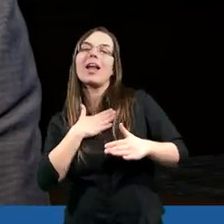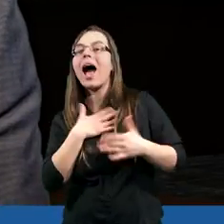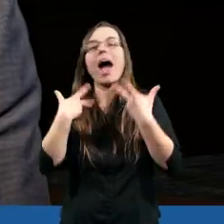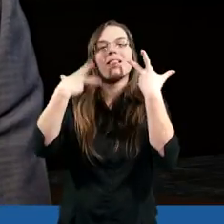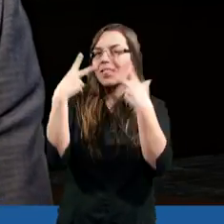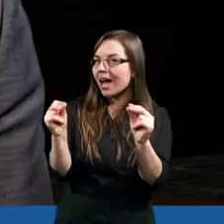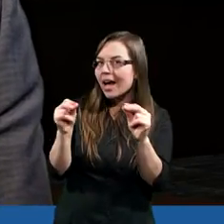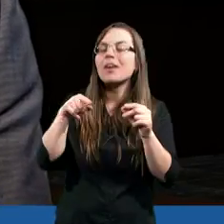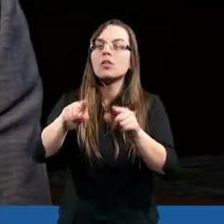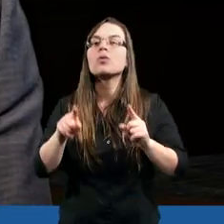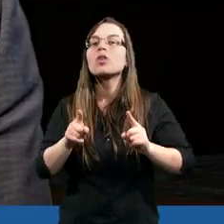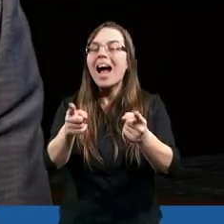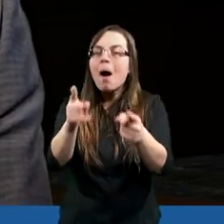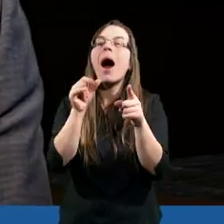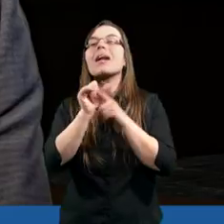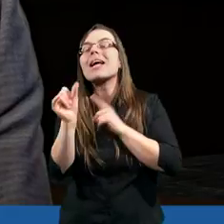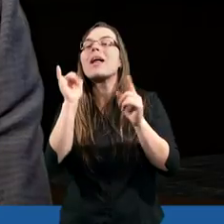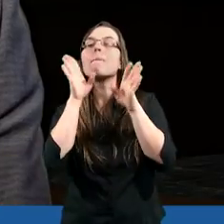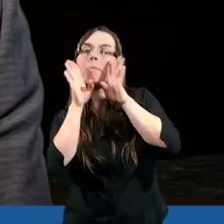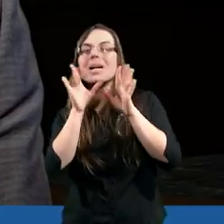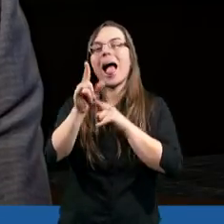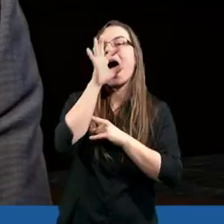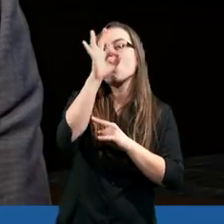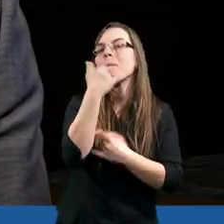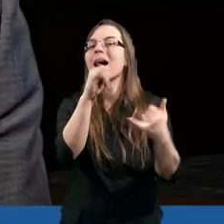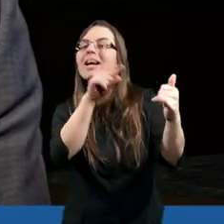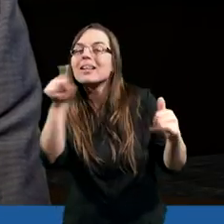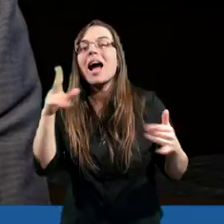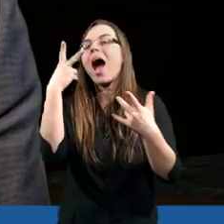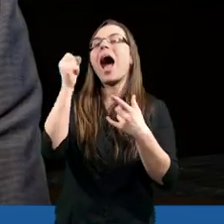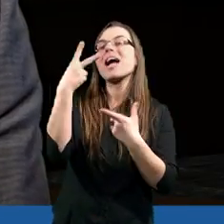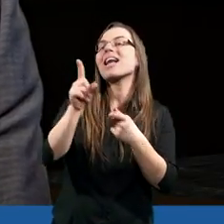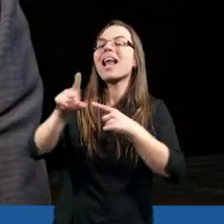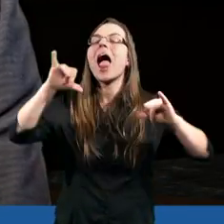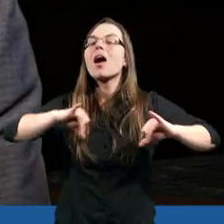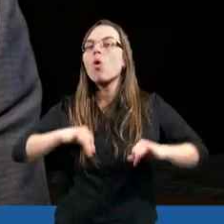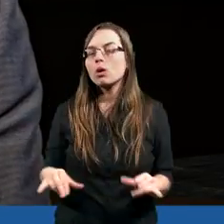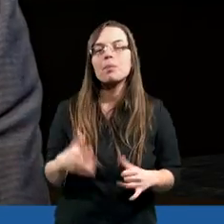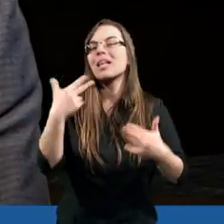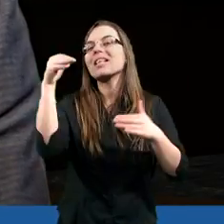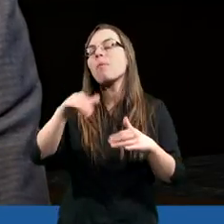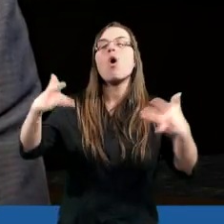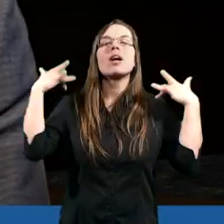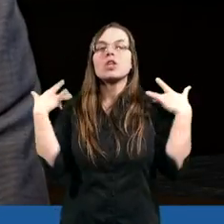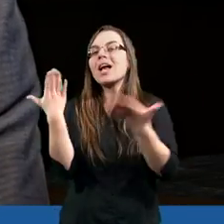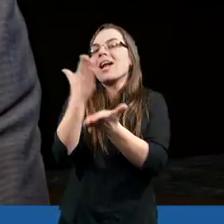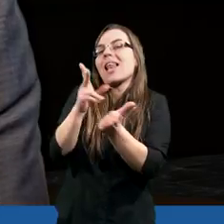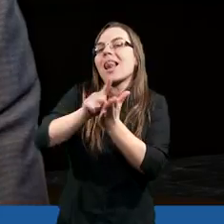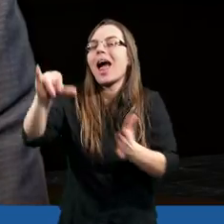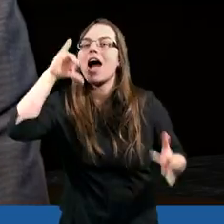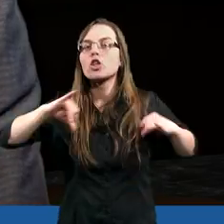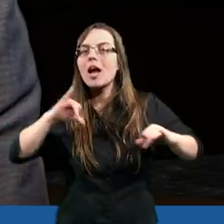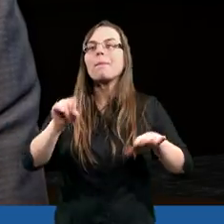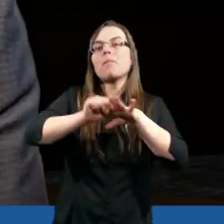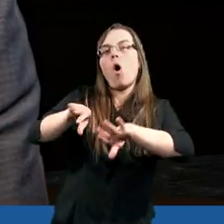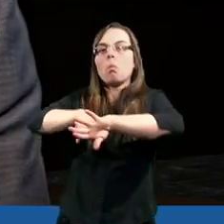działanie z innymi dla dobra innych przede wszystkim. To jest wyrzeczenie się egoizmu. Więc nie mogę żyć tylko i wyłącznie dla siebie,